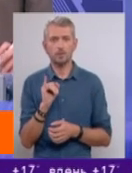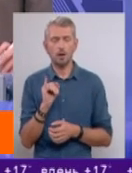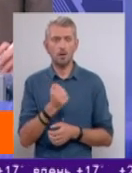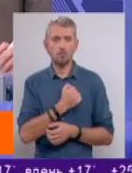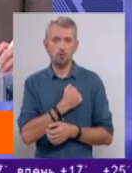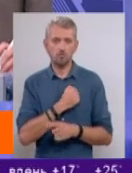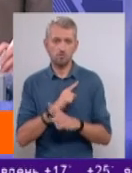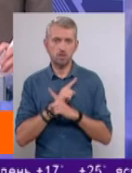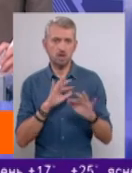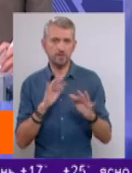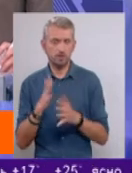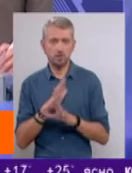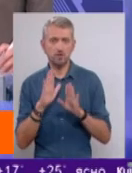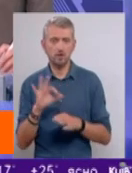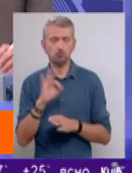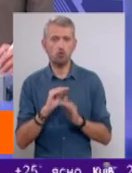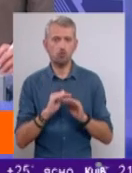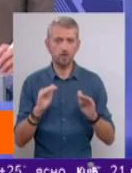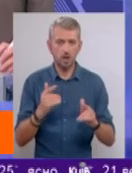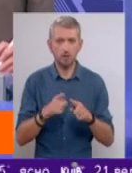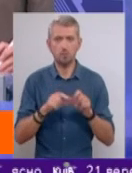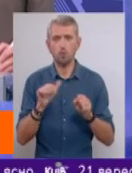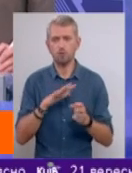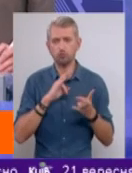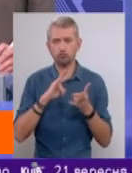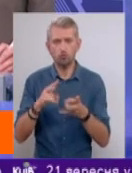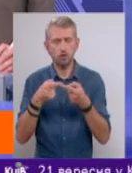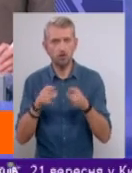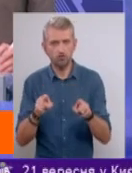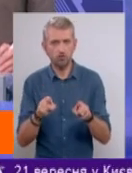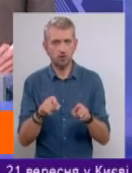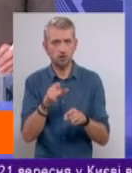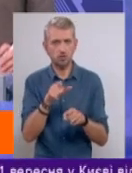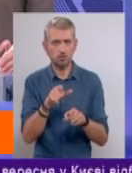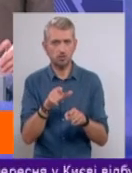на жаль, смертельні випадки не тільки щодо дітей, а це може шкода бути щодо інших приклад,